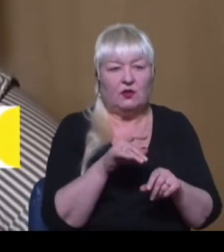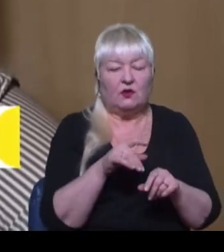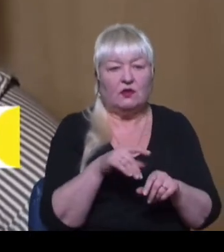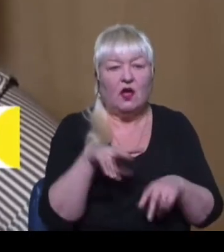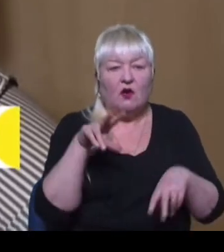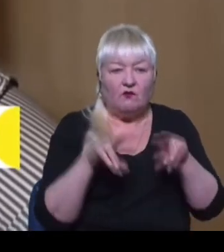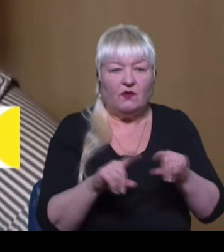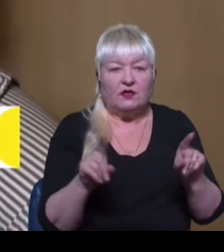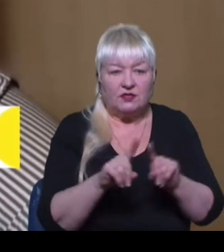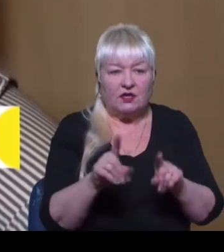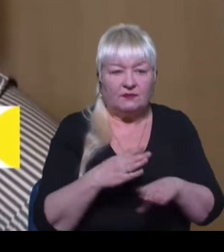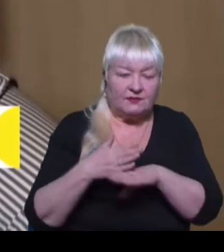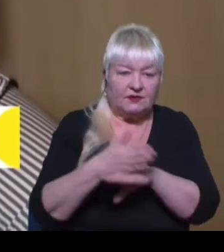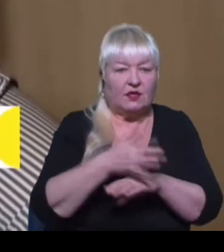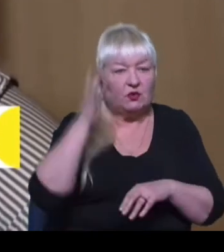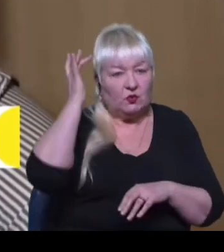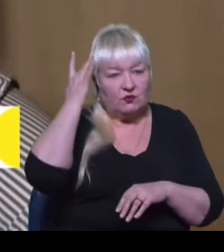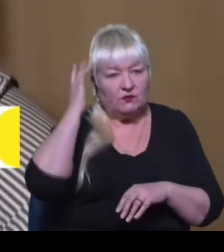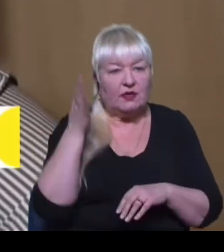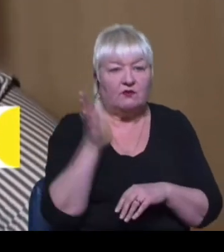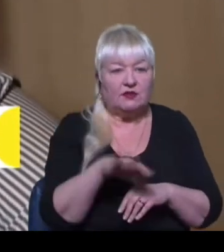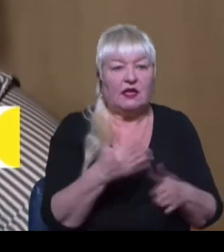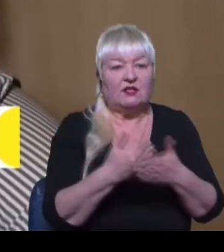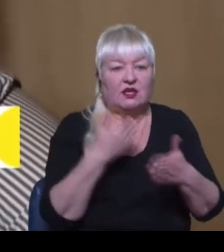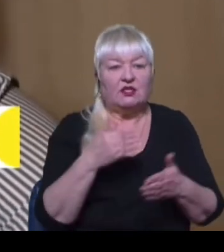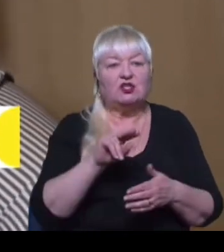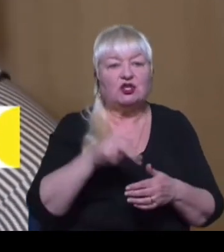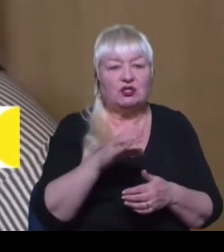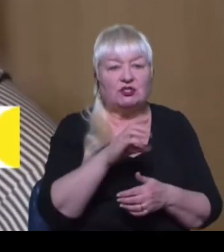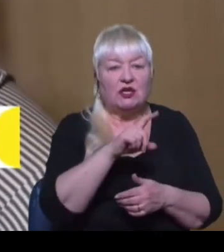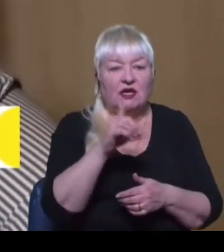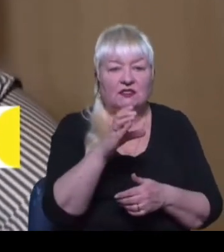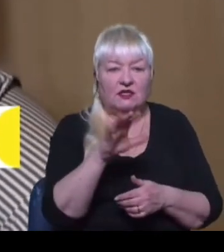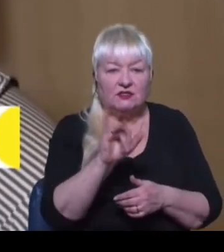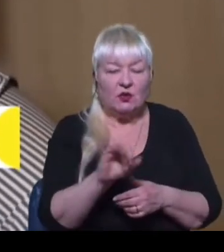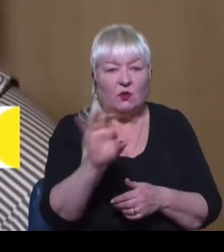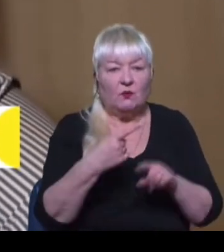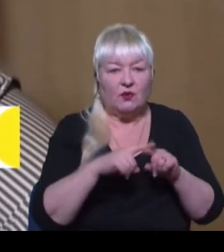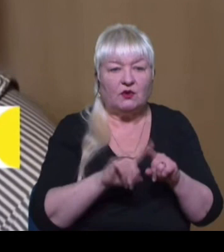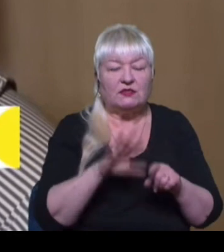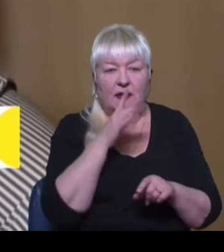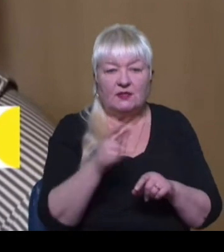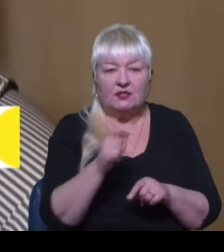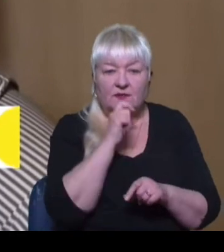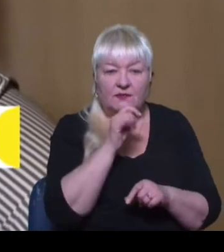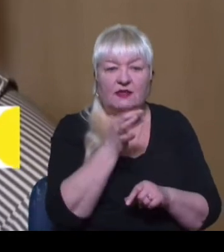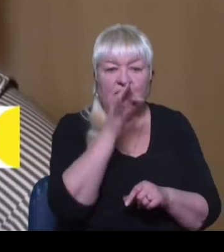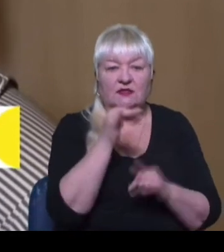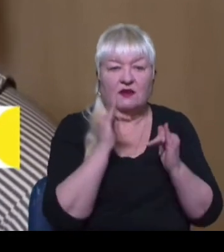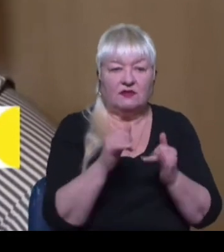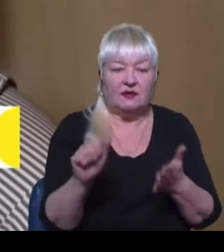підлеглі зайдуть в Крим навіть раніше, ніж ЗСУ. Про це Акаєв сказав під час інтерв'ю для ютуб-каналу